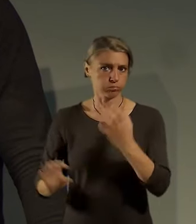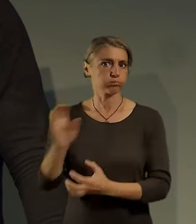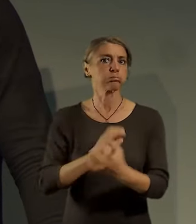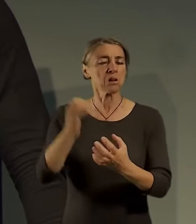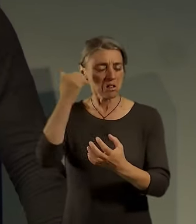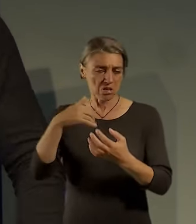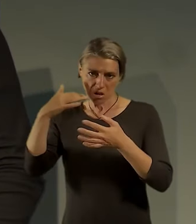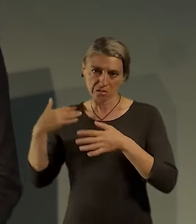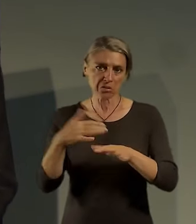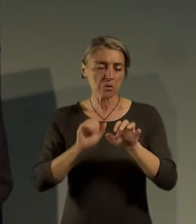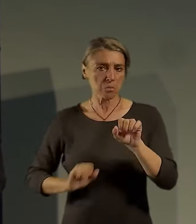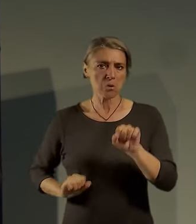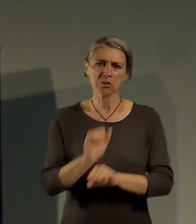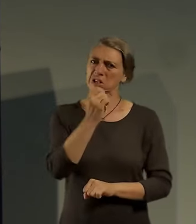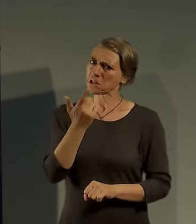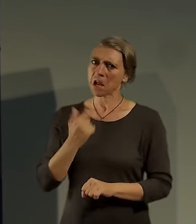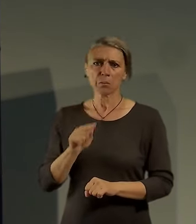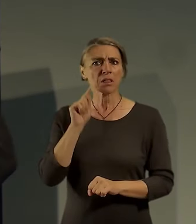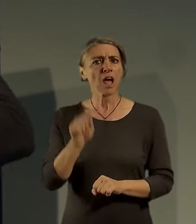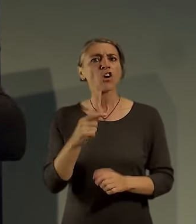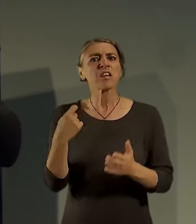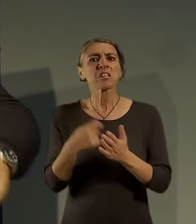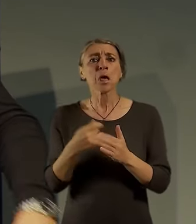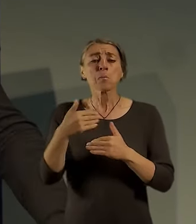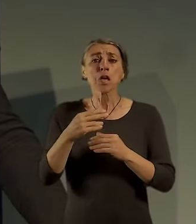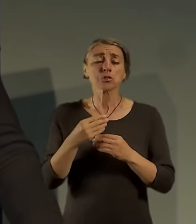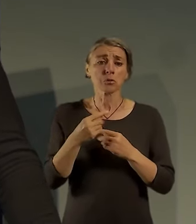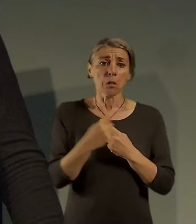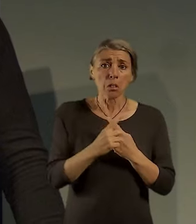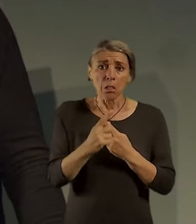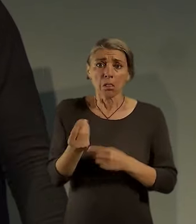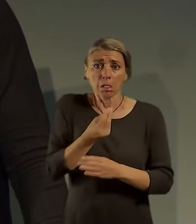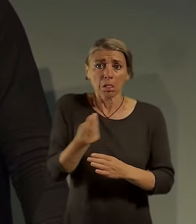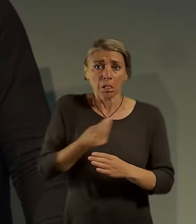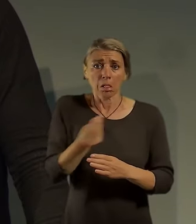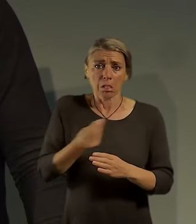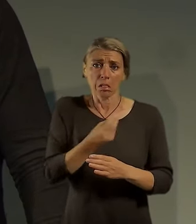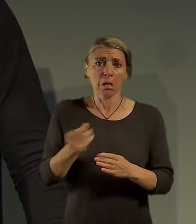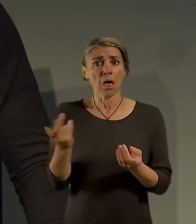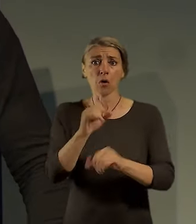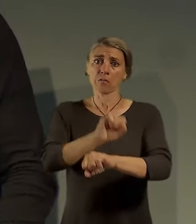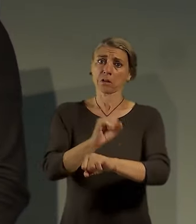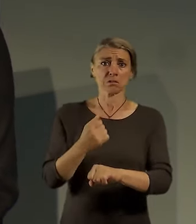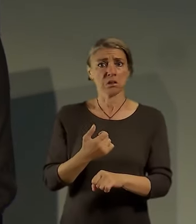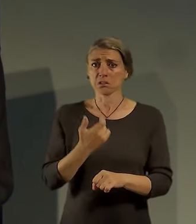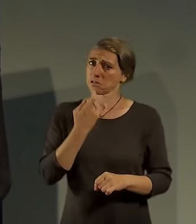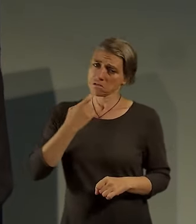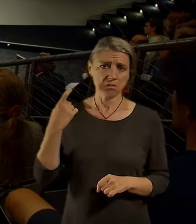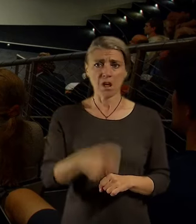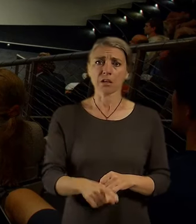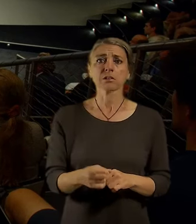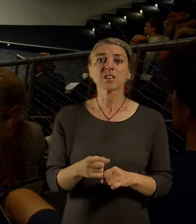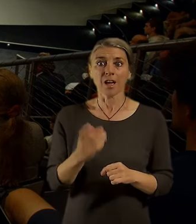protestovat proti 15-minutovému městu, které dokázal někdo přetvořit v koncept tyrannie a útlaku lidí.